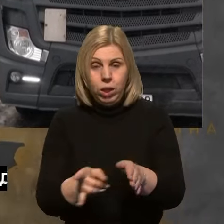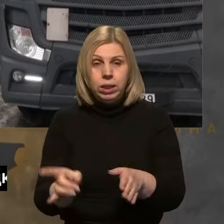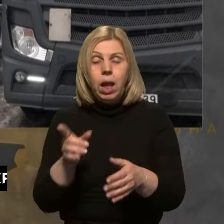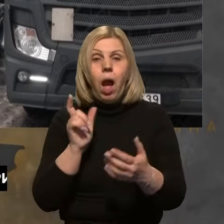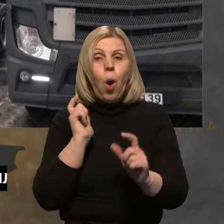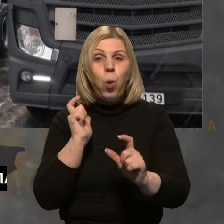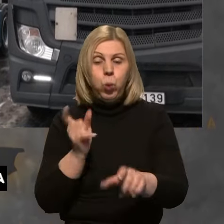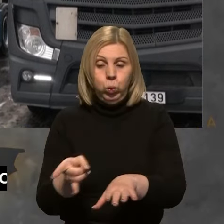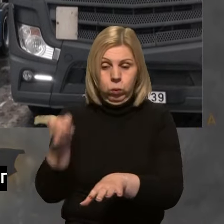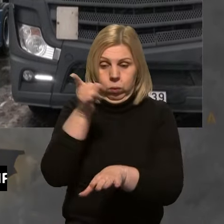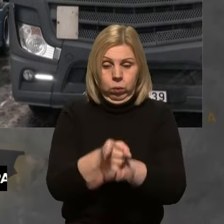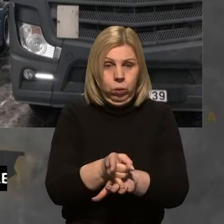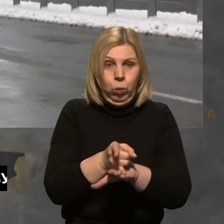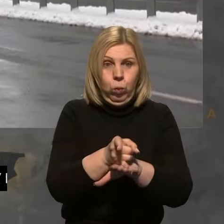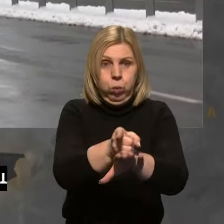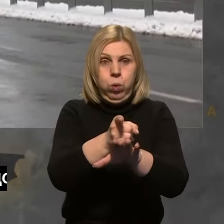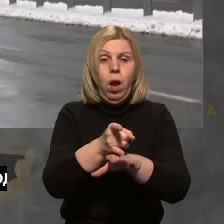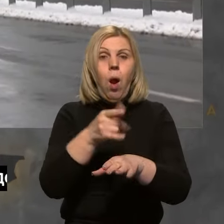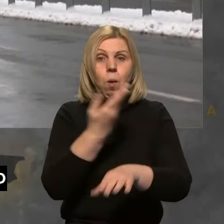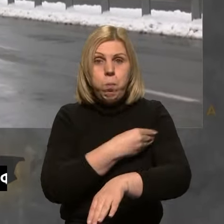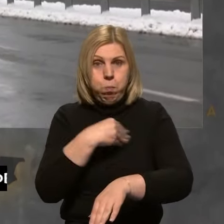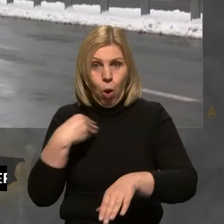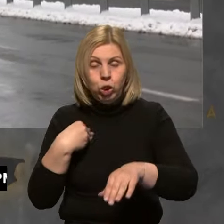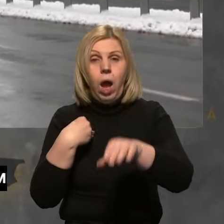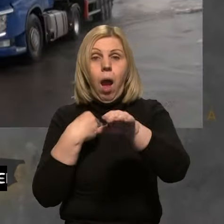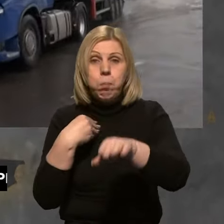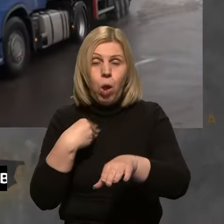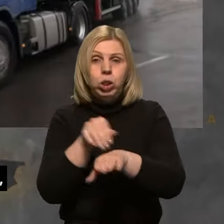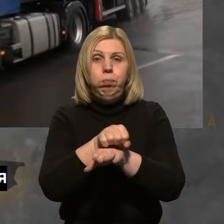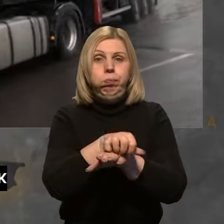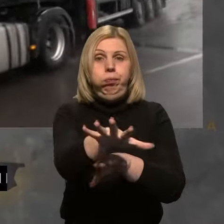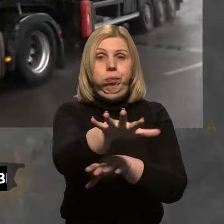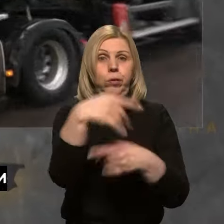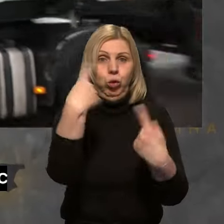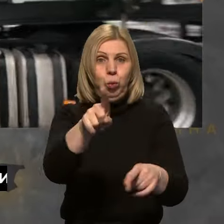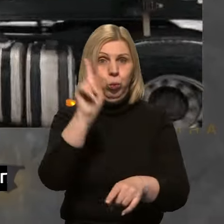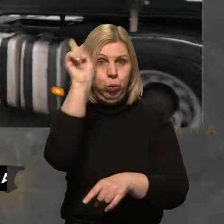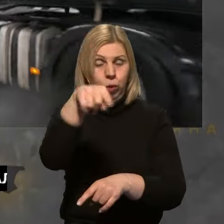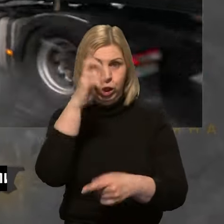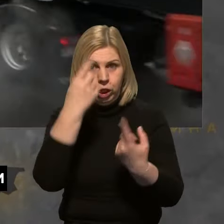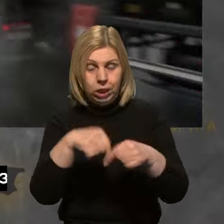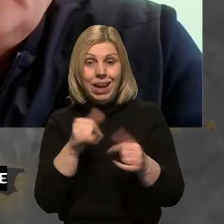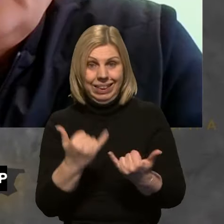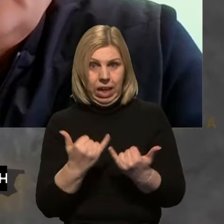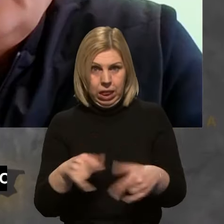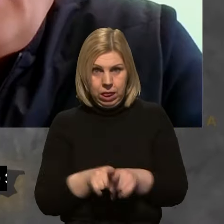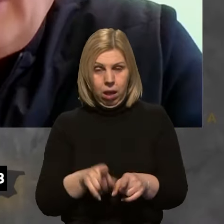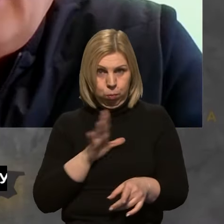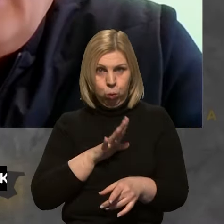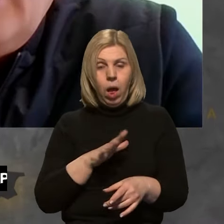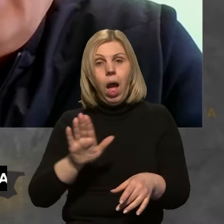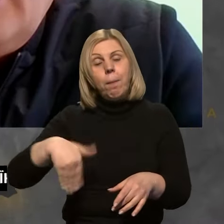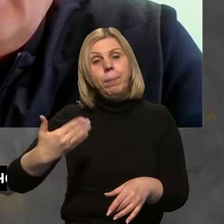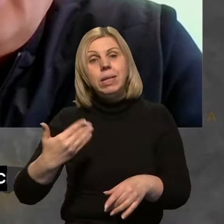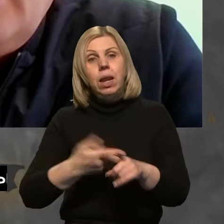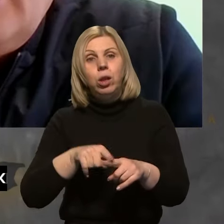і таким чином перевозили в Польщу, а далі вже в усі інші країни, які треба було. Чи зараз щось подібне відбувається, і чи взагалі після